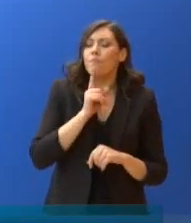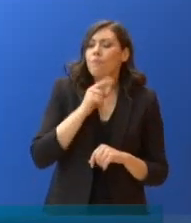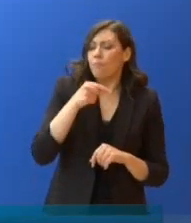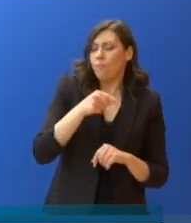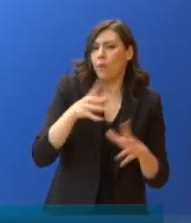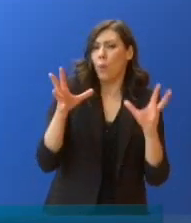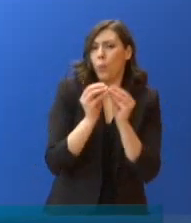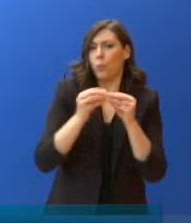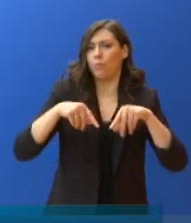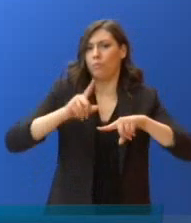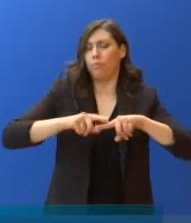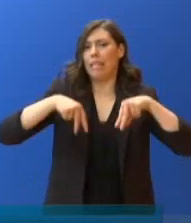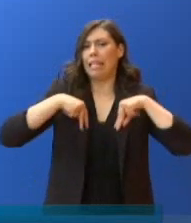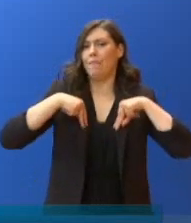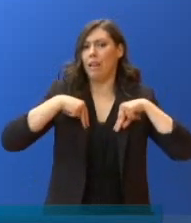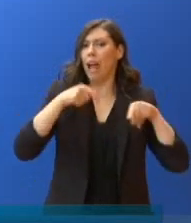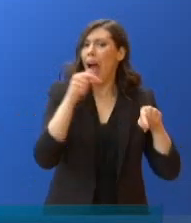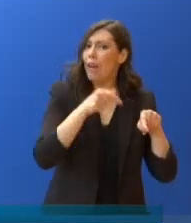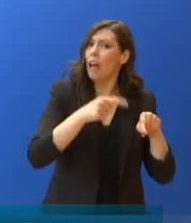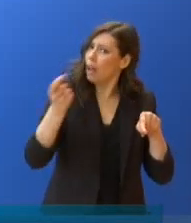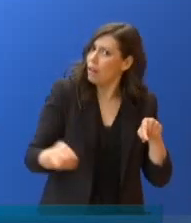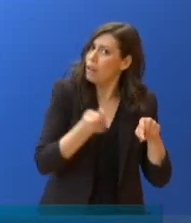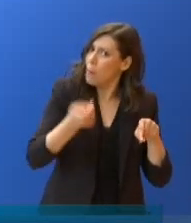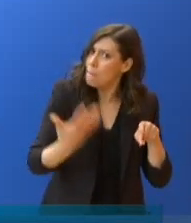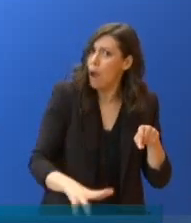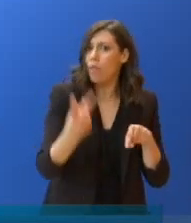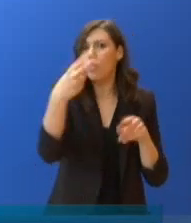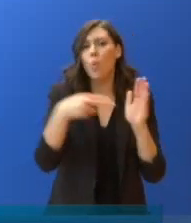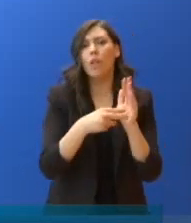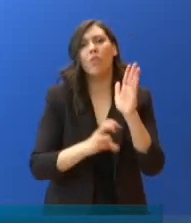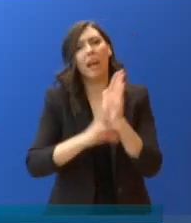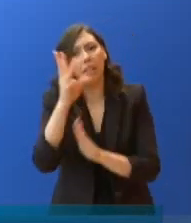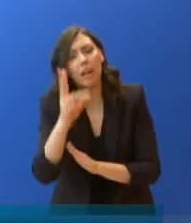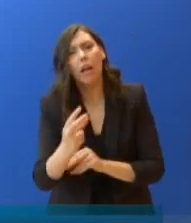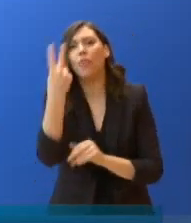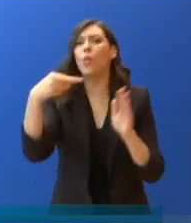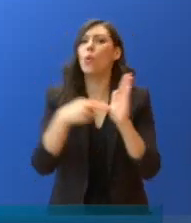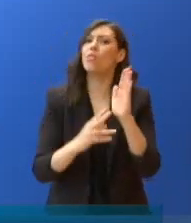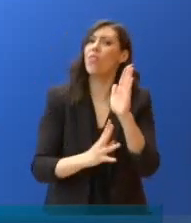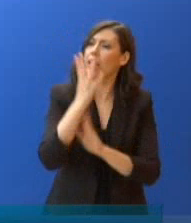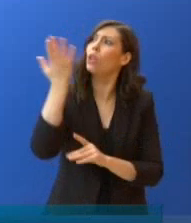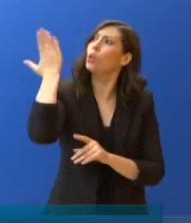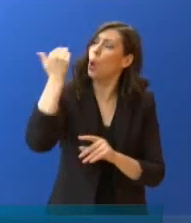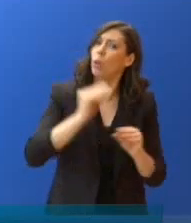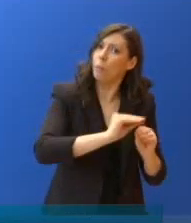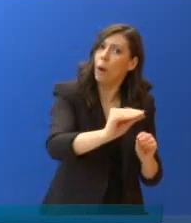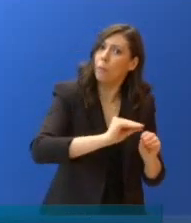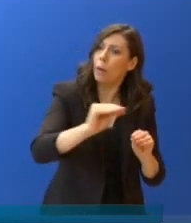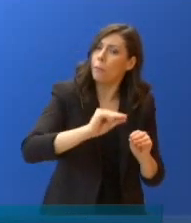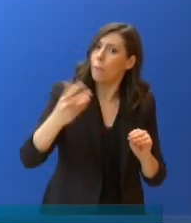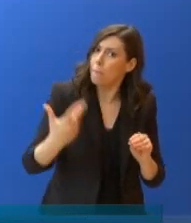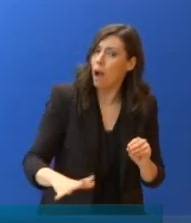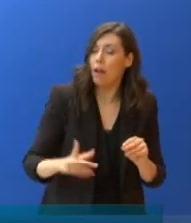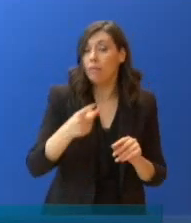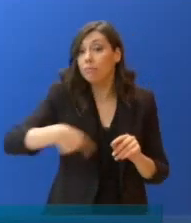των φορέων της Γενικής Κυβέρνησης, χρησιμοποιούνταν και το 2013 και το 2014. Θυμίζω ότι ένα ποσό γύρω στα δέκαδες εκατομμύρια εξ' αυτών